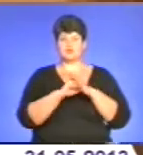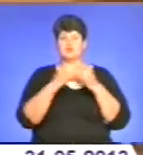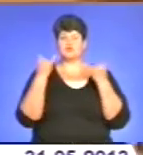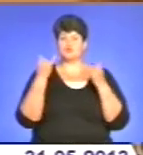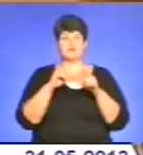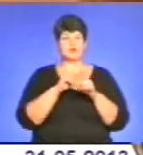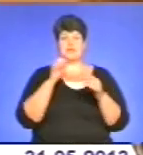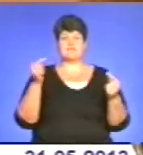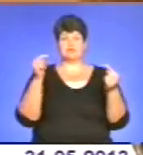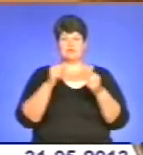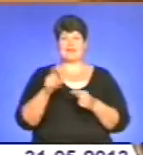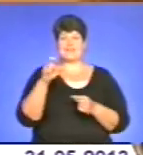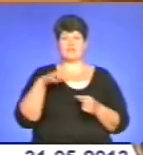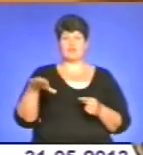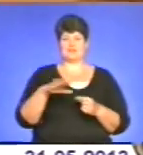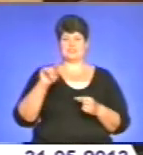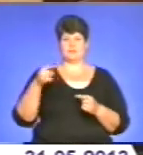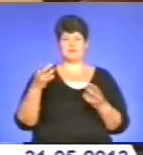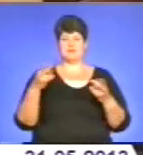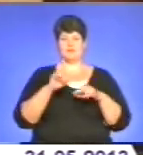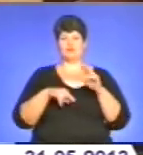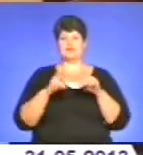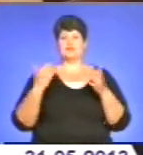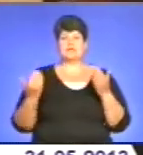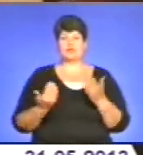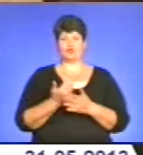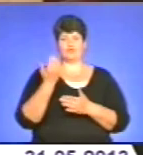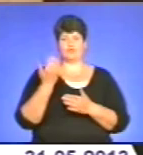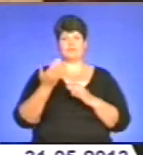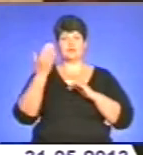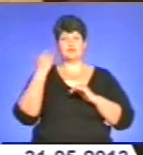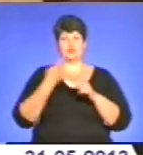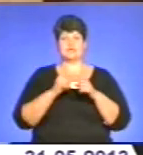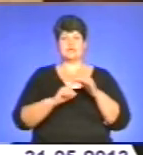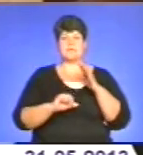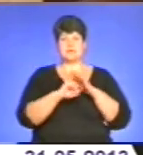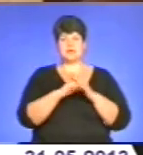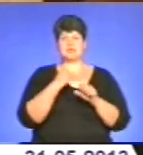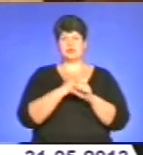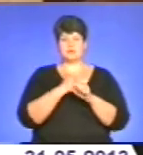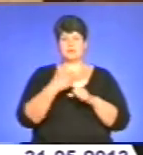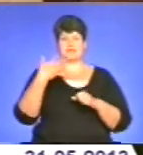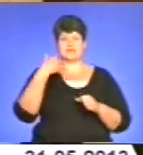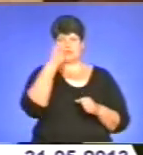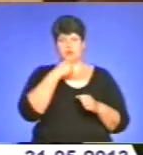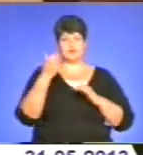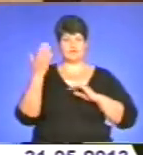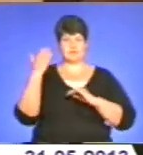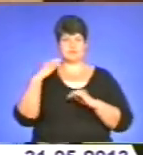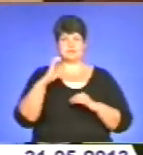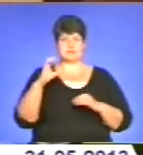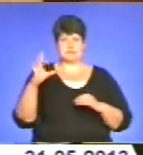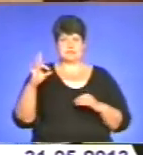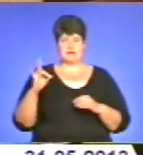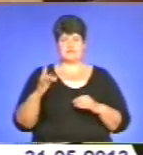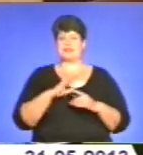європейським вимогам, тому потрібно будувати нову. Ця база, яка колись робилася ще 50 років назад, за радянських часів, вона, по